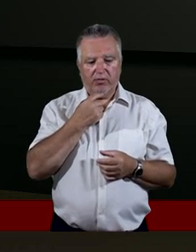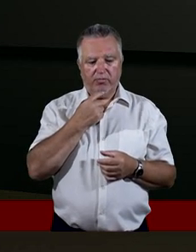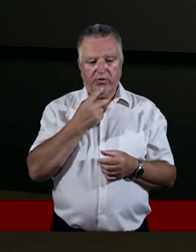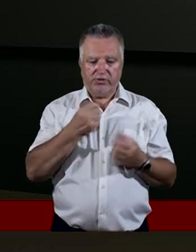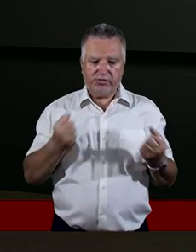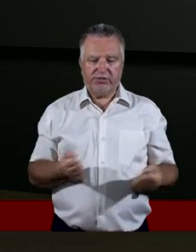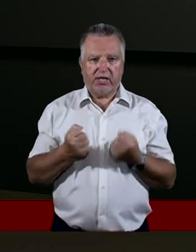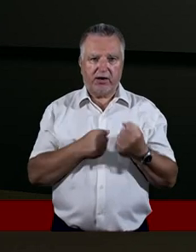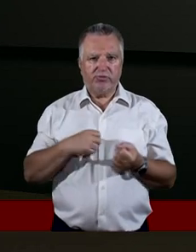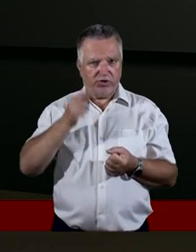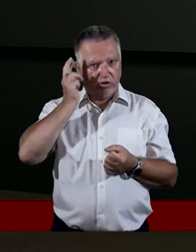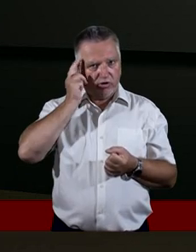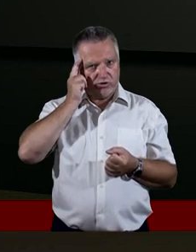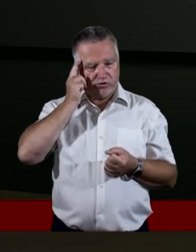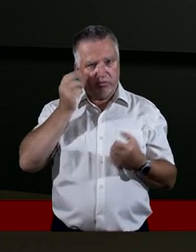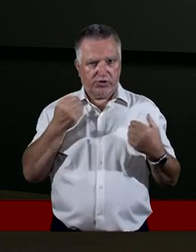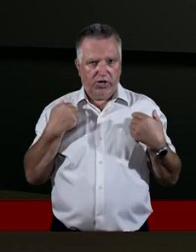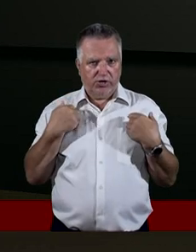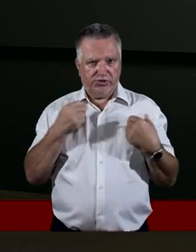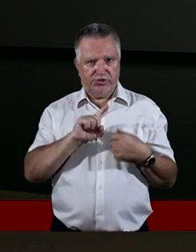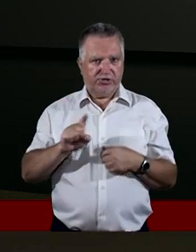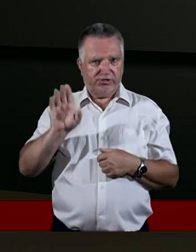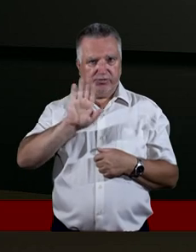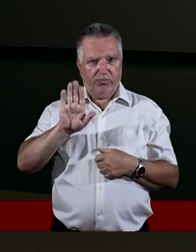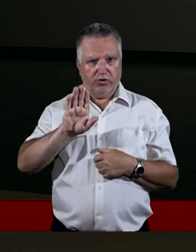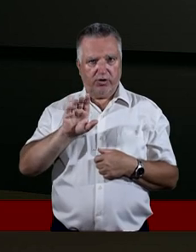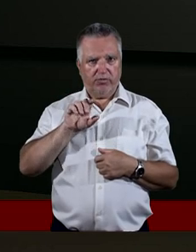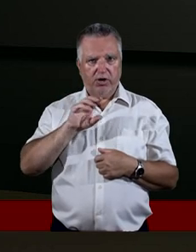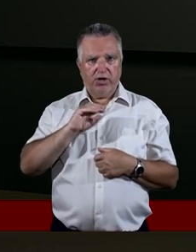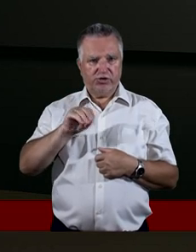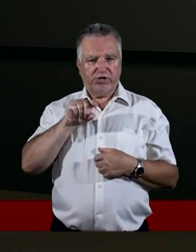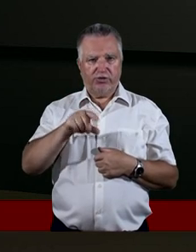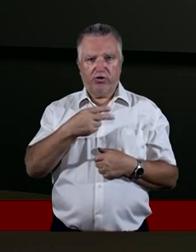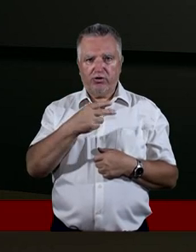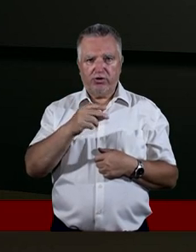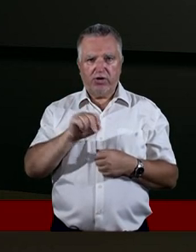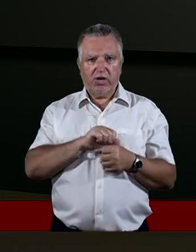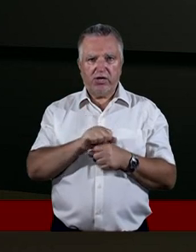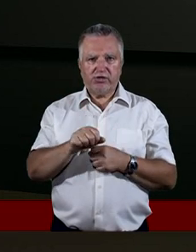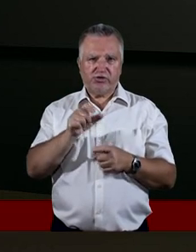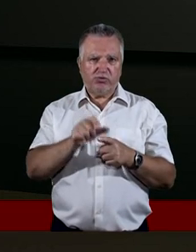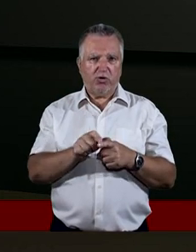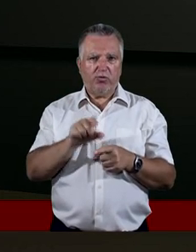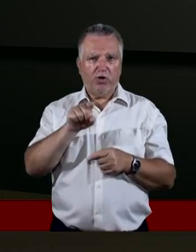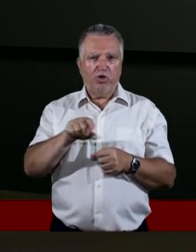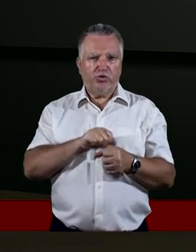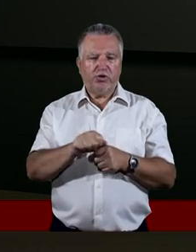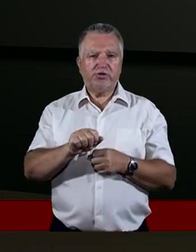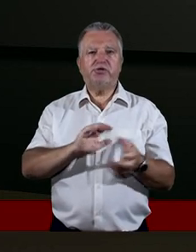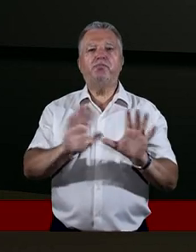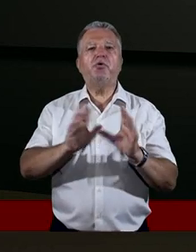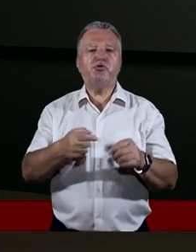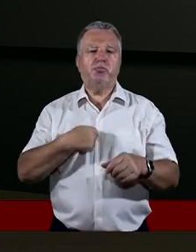zawsze tak starałem się rozumieć życie z Bogiem, czy chodzenie z Bogiem, że to nie jest wydarzenie. To jest styl mojego życia. Po prostu.